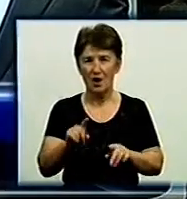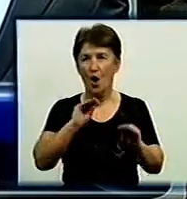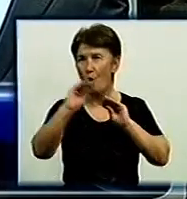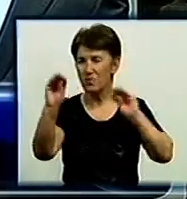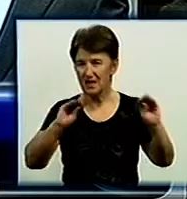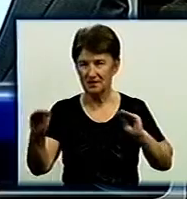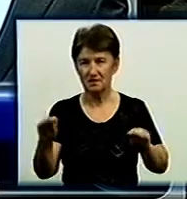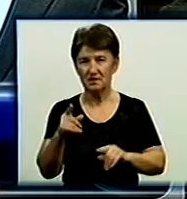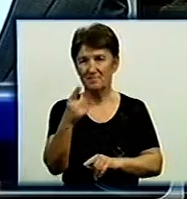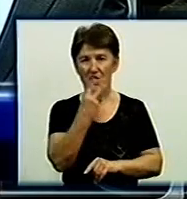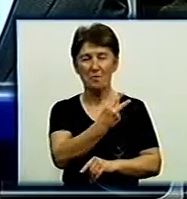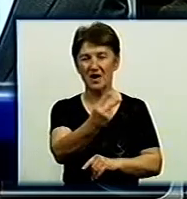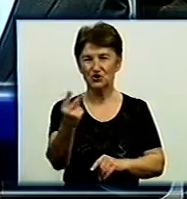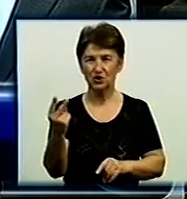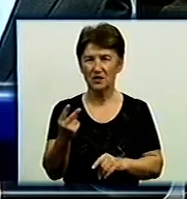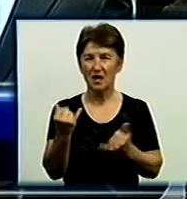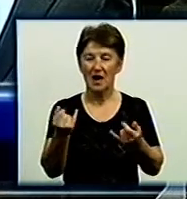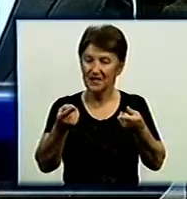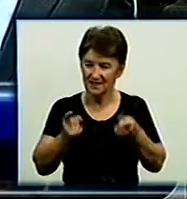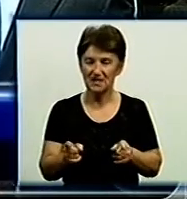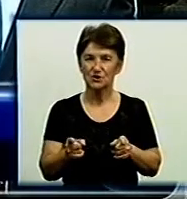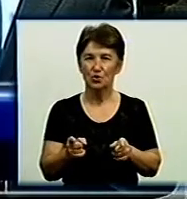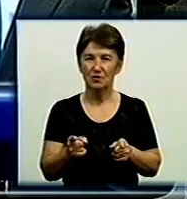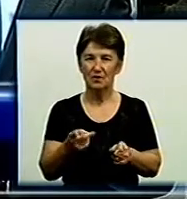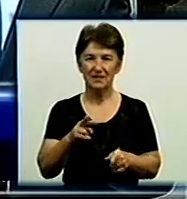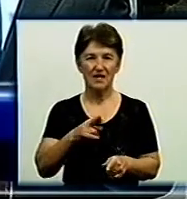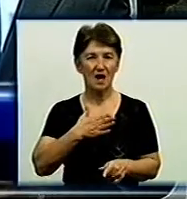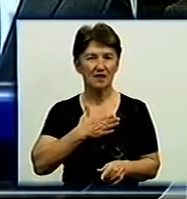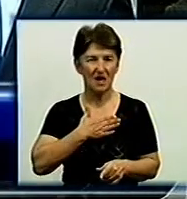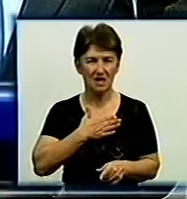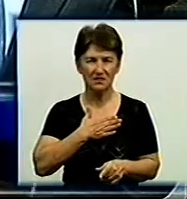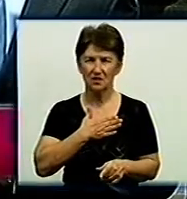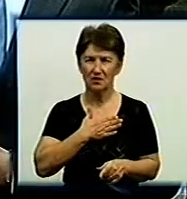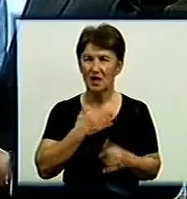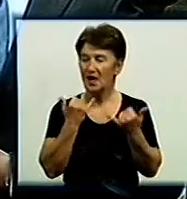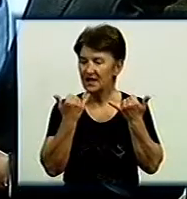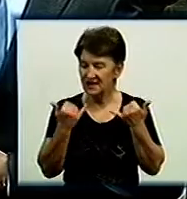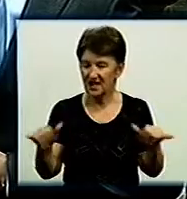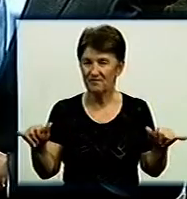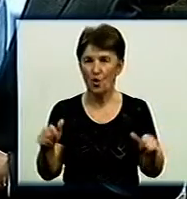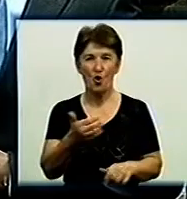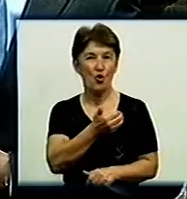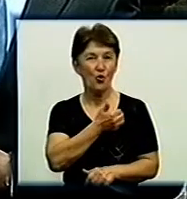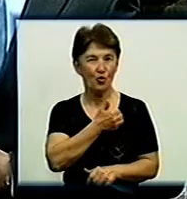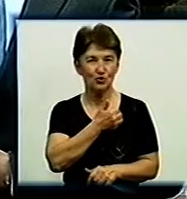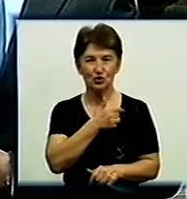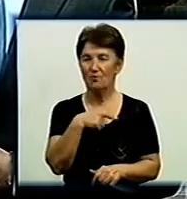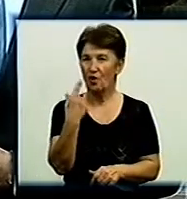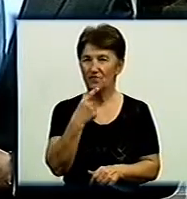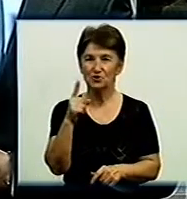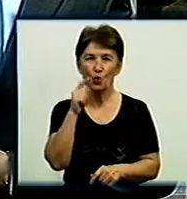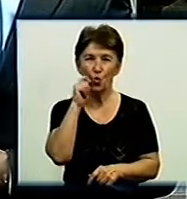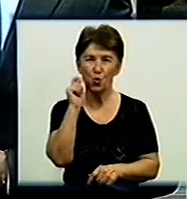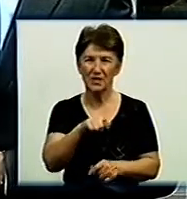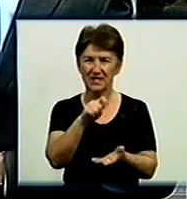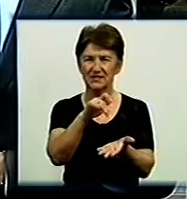бачити, це дійсно для нас диво. І ми хочемо говорити, що Український